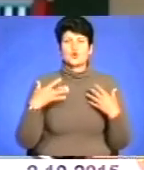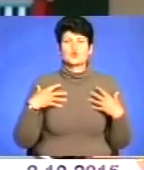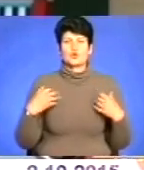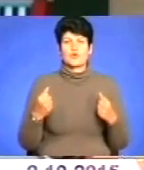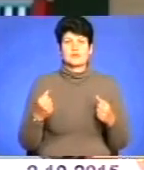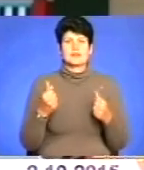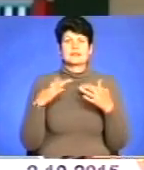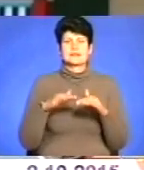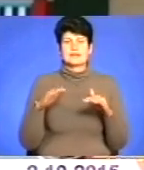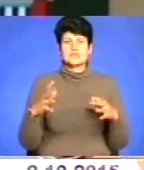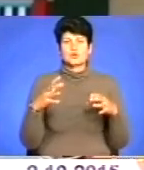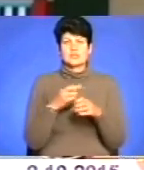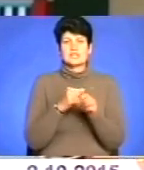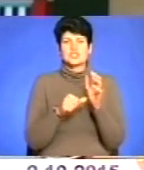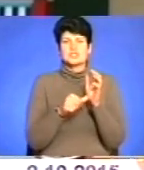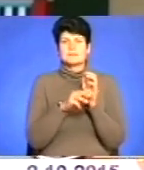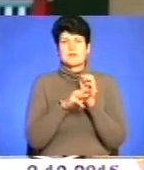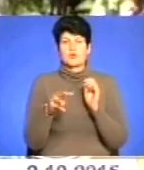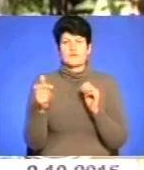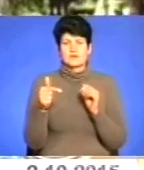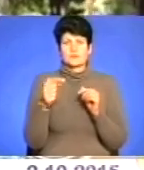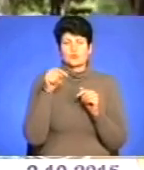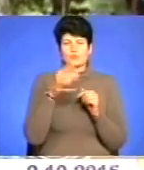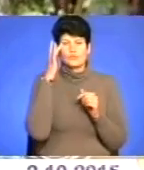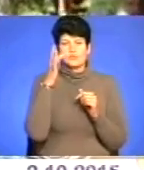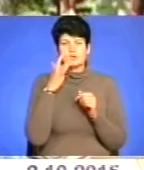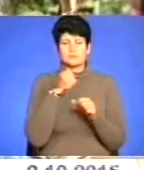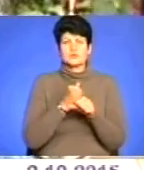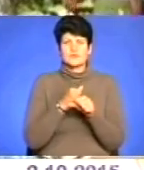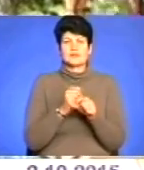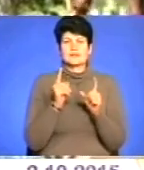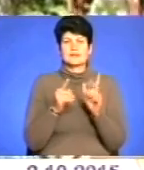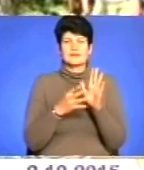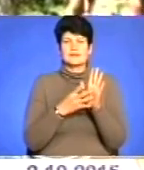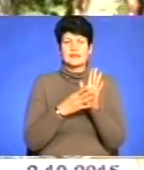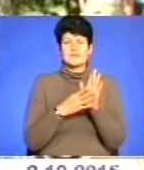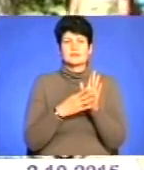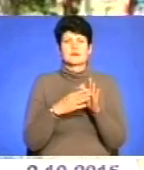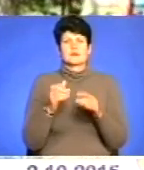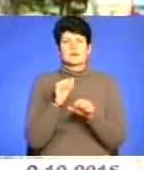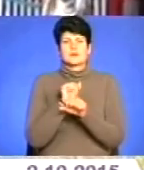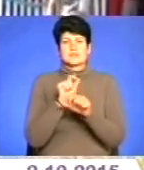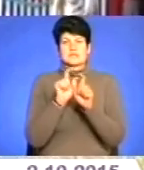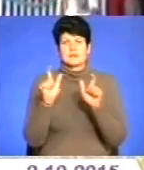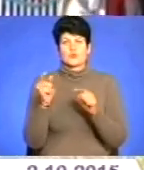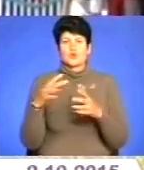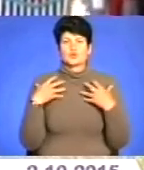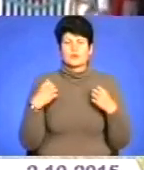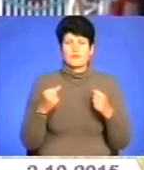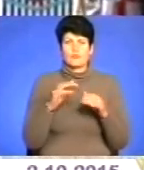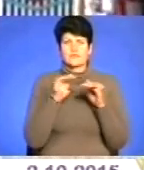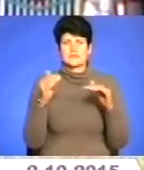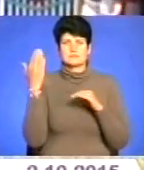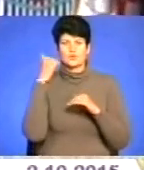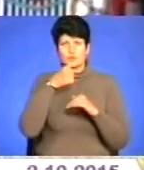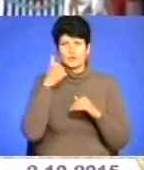дітей скоротилося на 6 мільйонів гривень. Відтак, влітку працювало лише 9 стаціонарних закладів оздоровлення. Порівняно з минулим